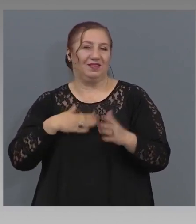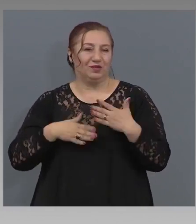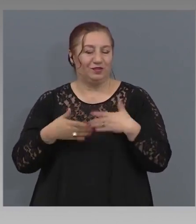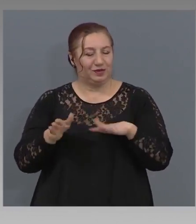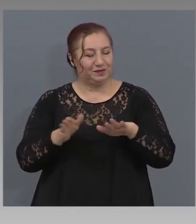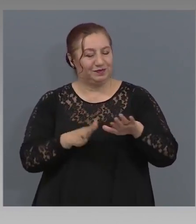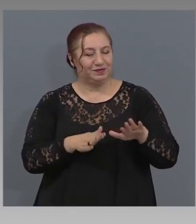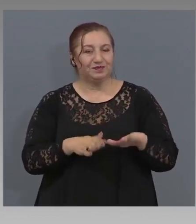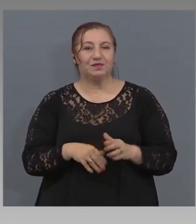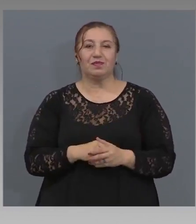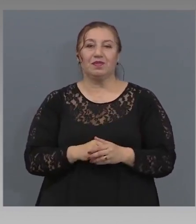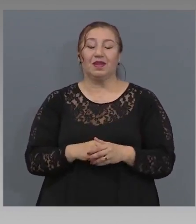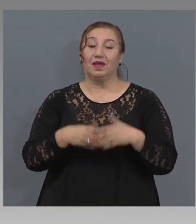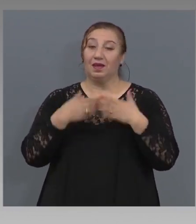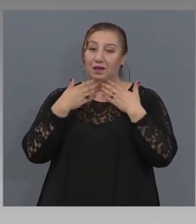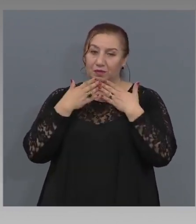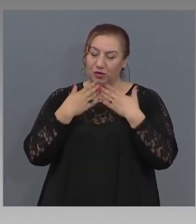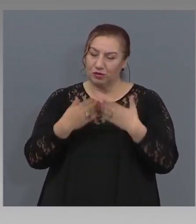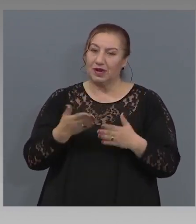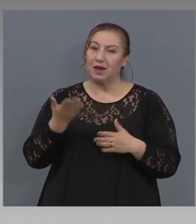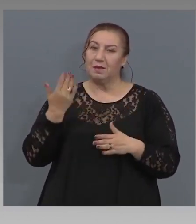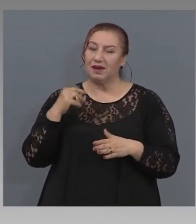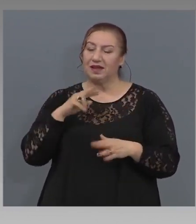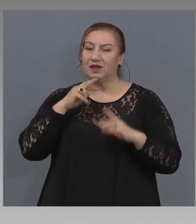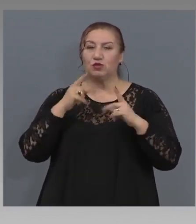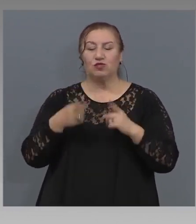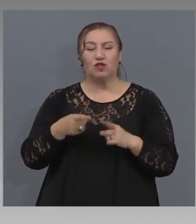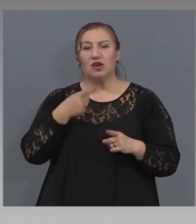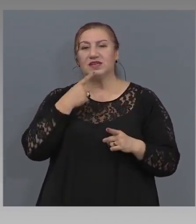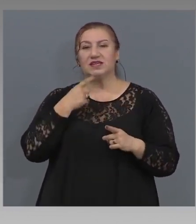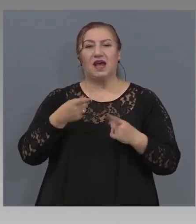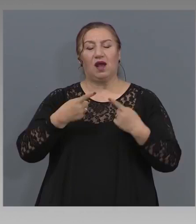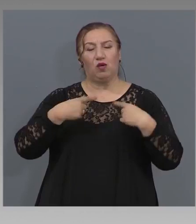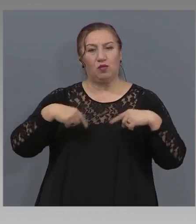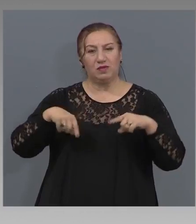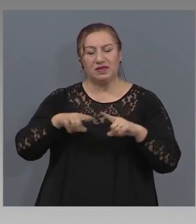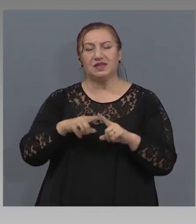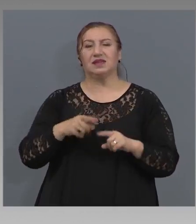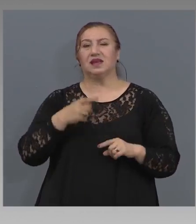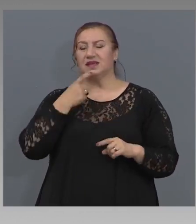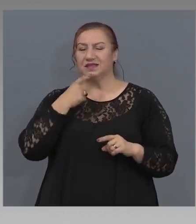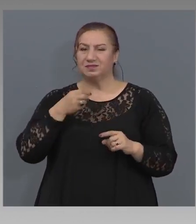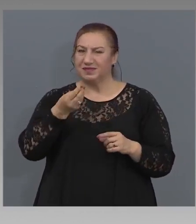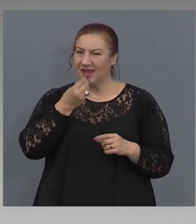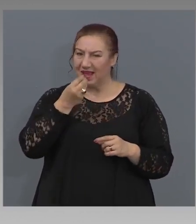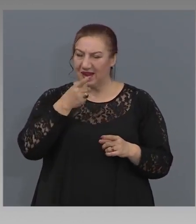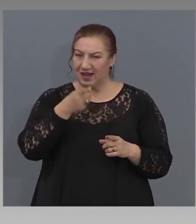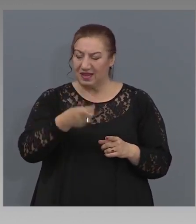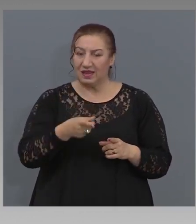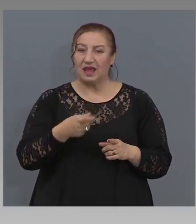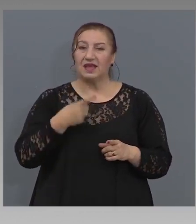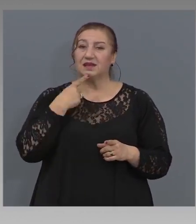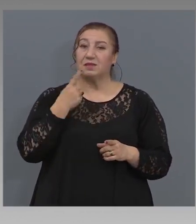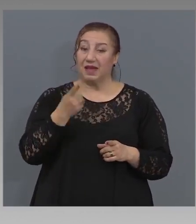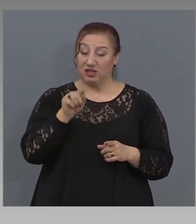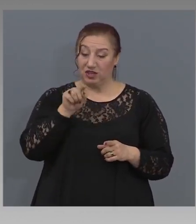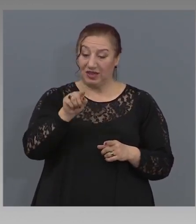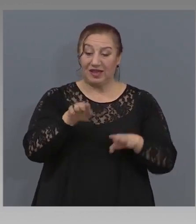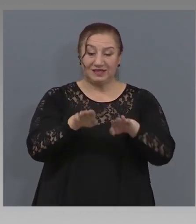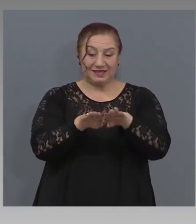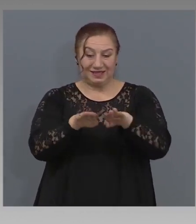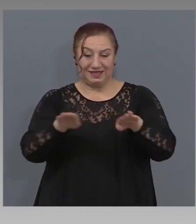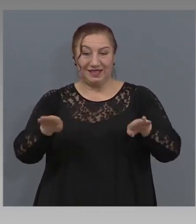Благодаря. Преди да отговоря за КЗК, което ще ми е много трудно, искам само да кажа нещо. Въпросната платформа, която